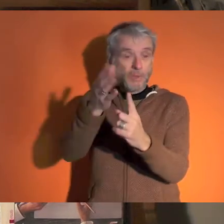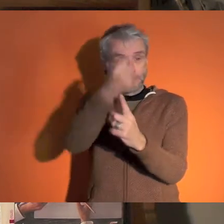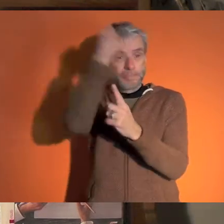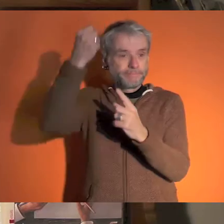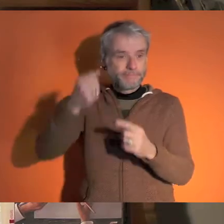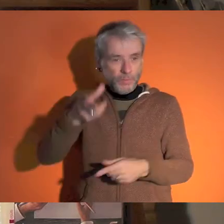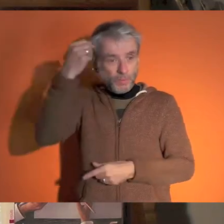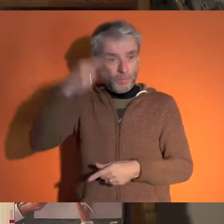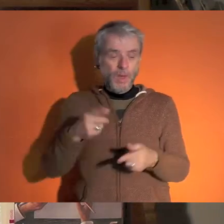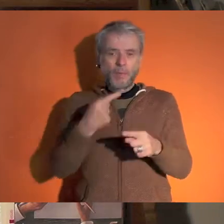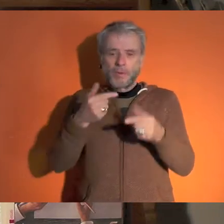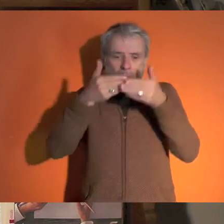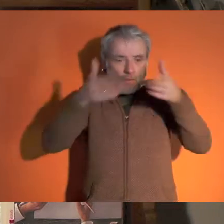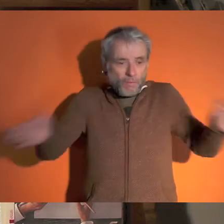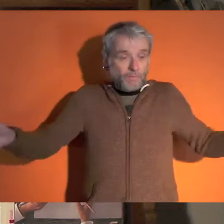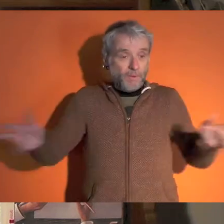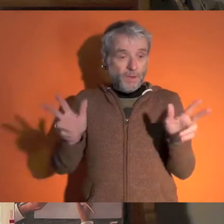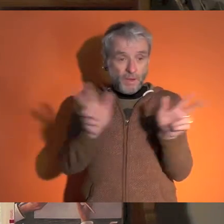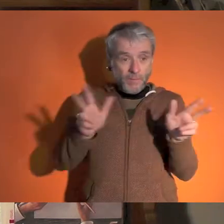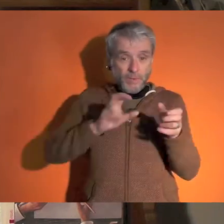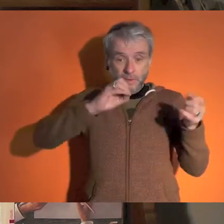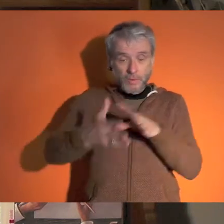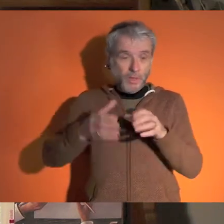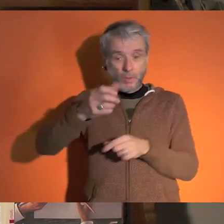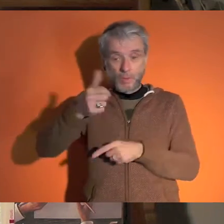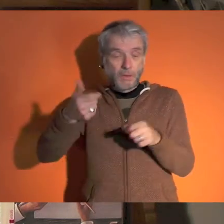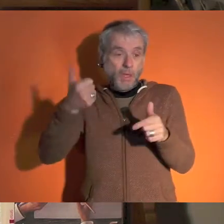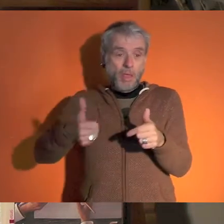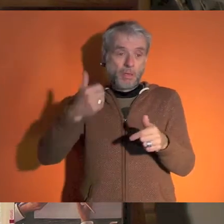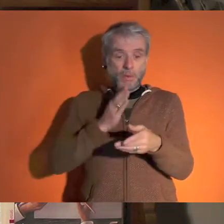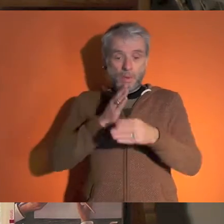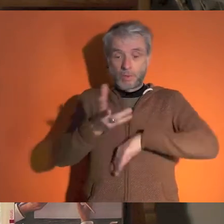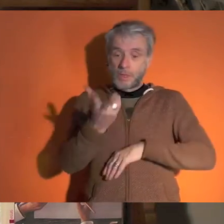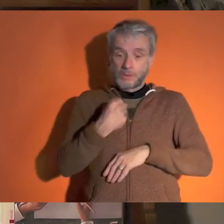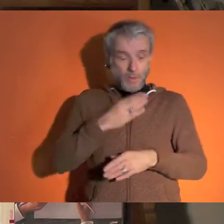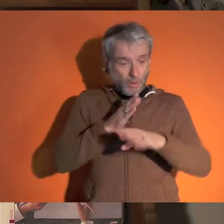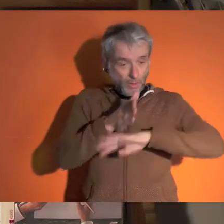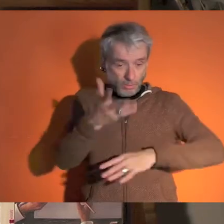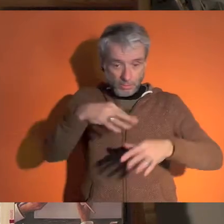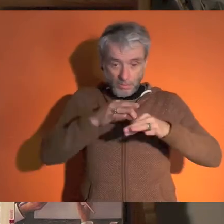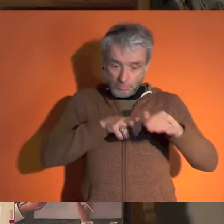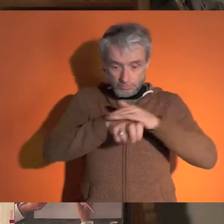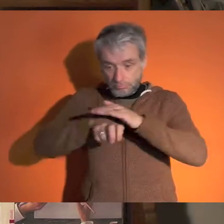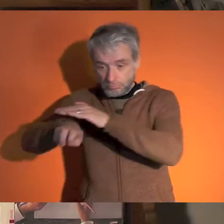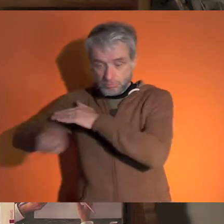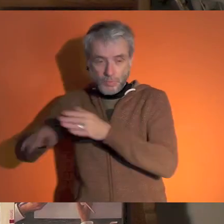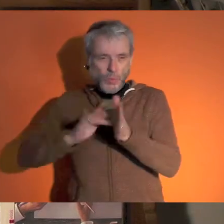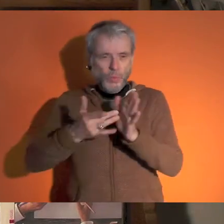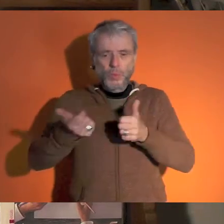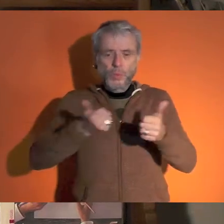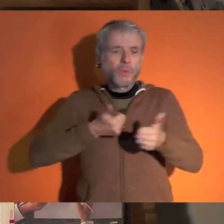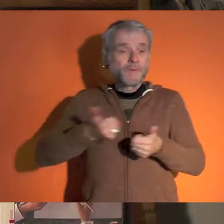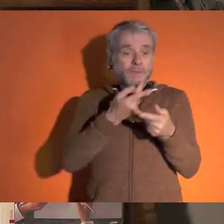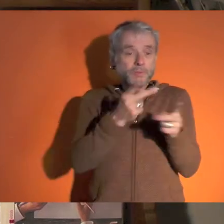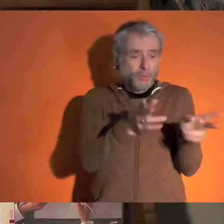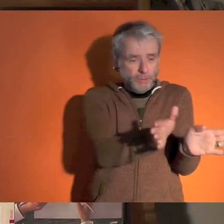Il est temps d'avoir un grand portail numérique qui nous permet d'avoir une seule entrée en tant que citoyen dans notre pays pour les